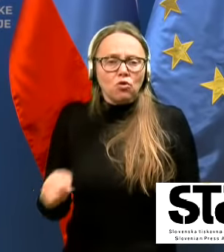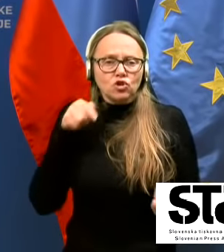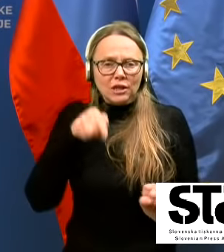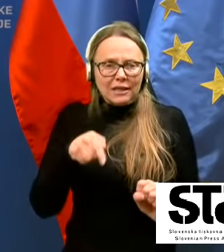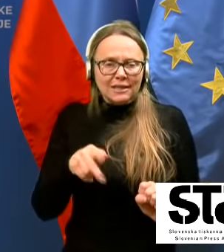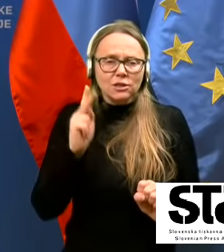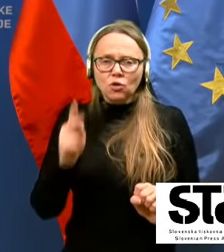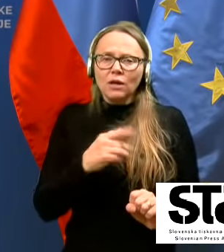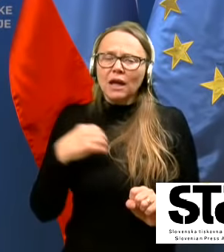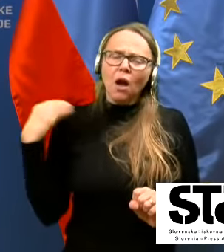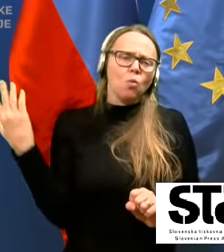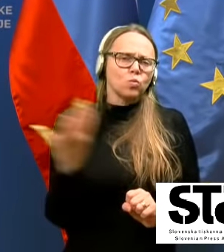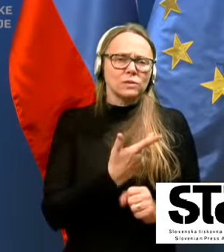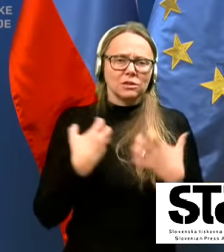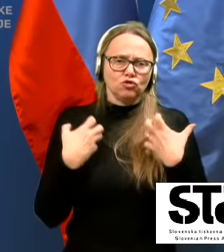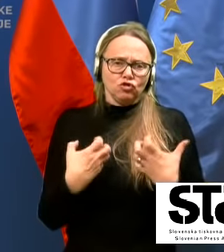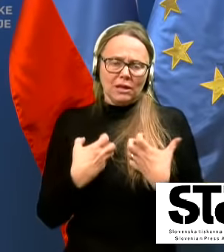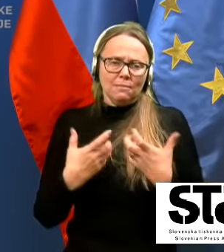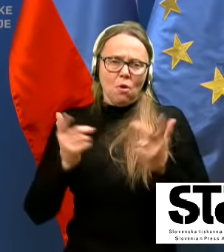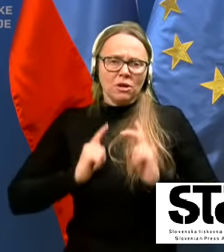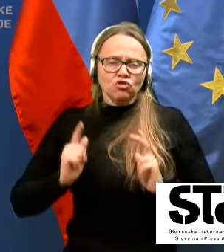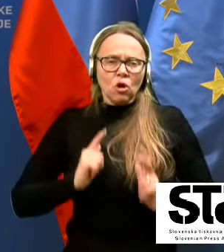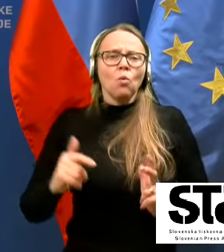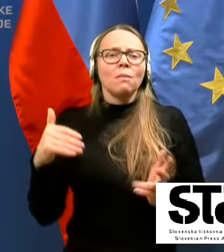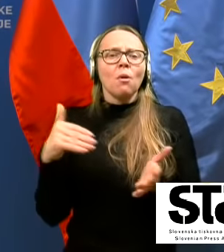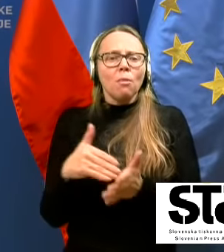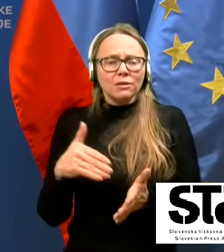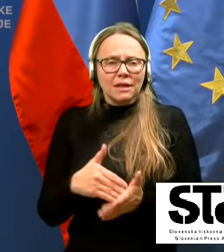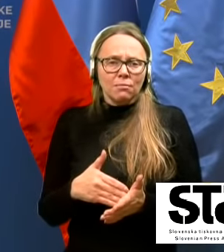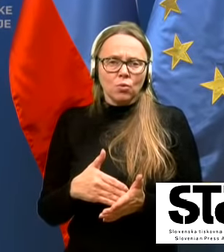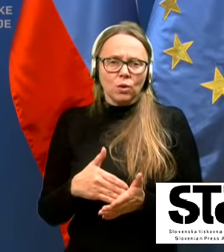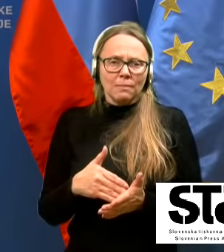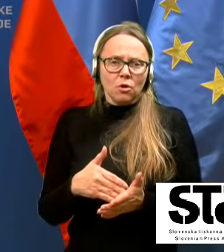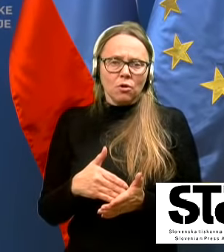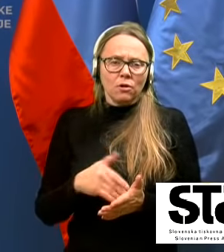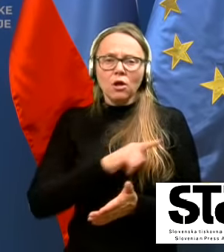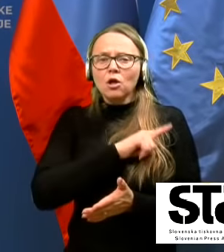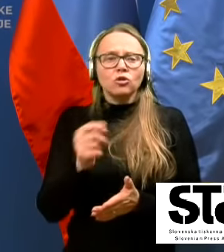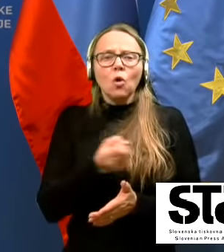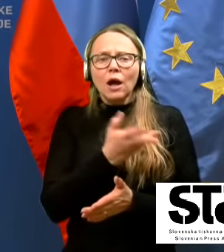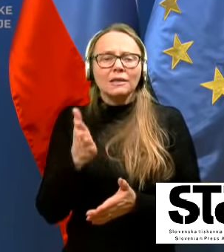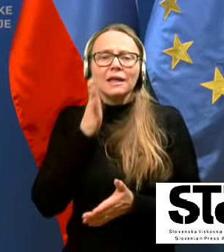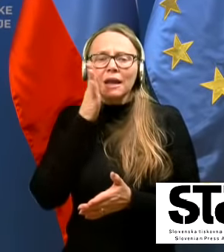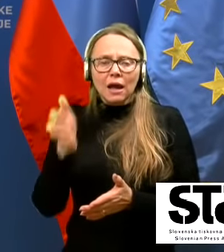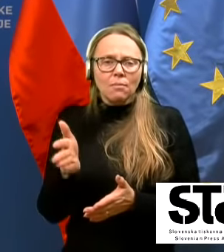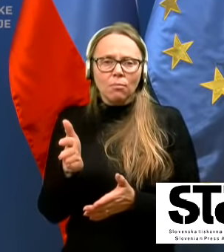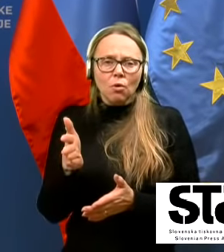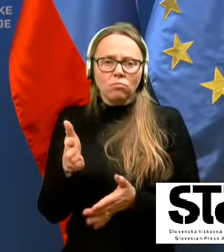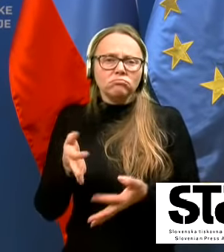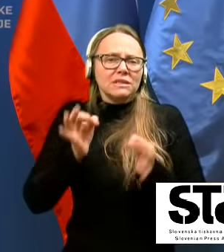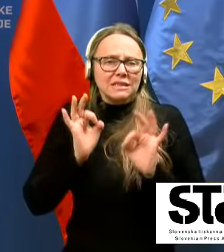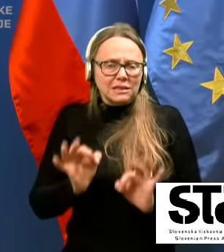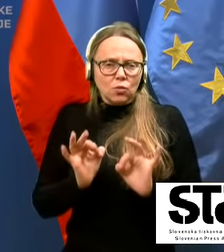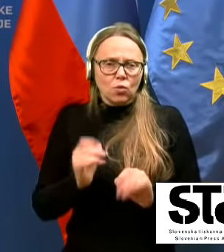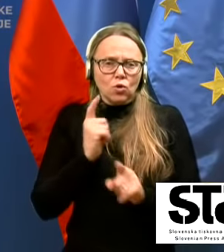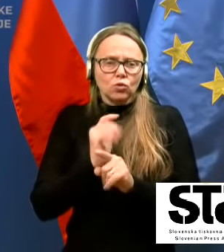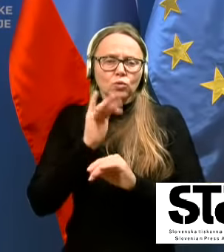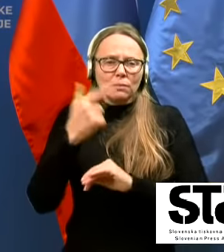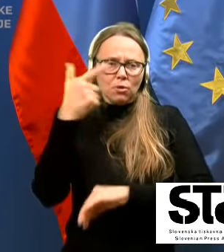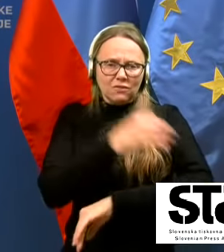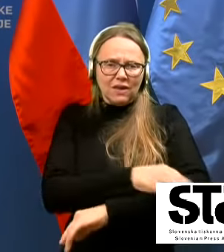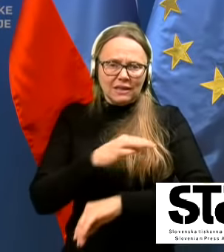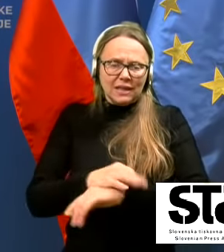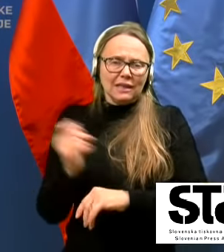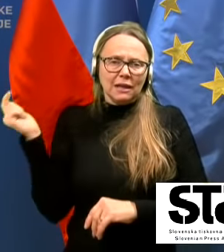ki ga vsi želimo, pričakujemo, potrebujemo in do katerega bo sigurno tudi po dveh tednih